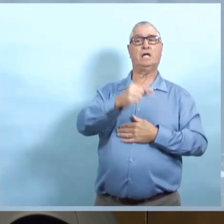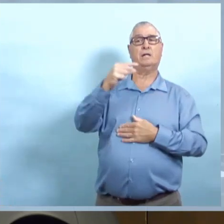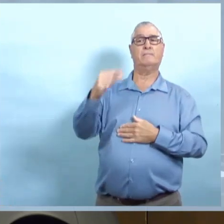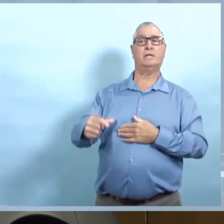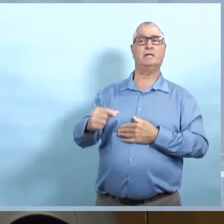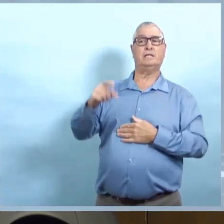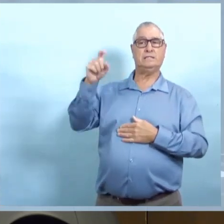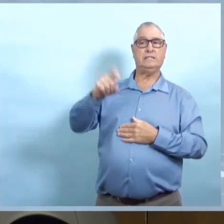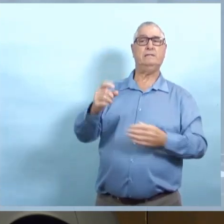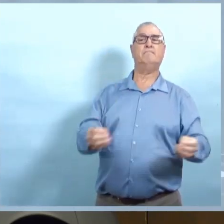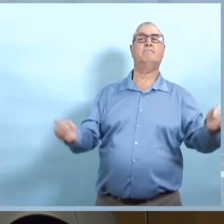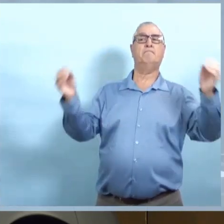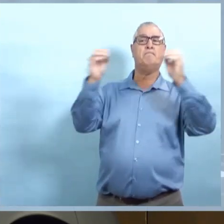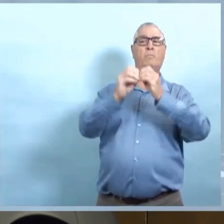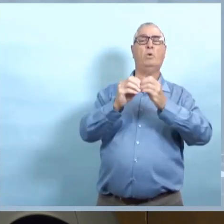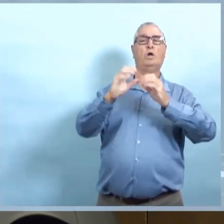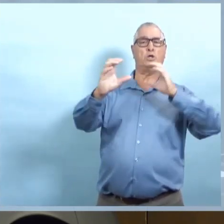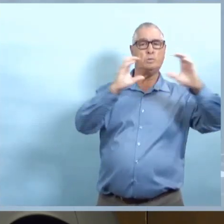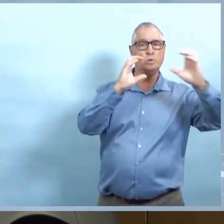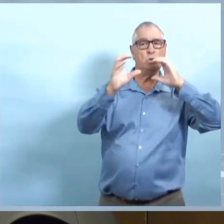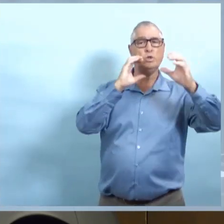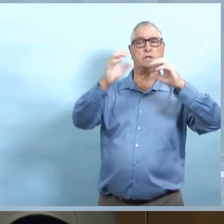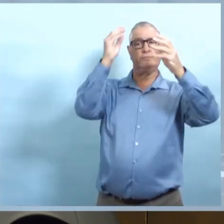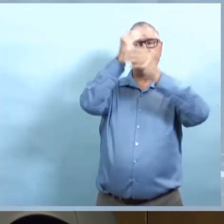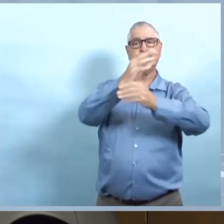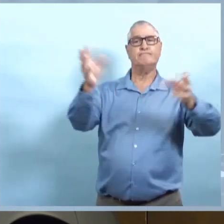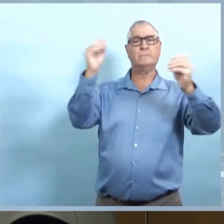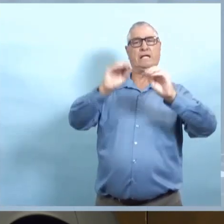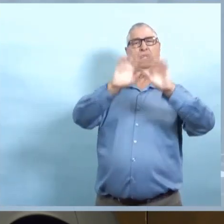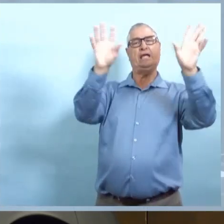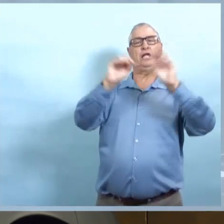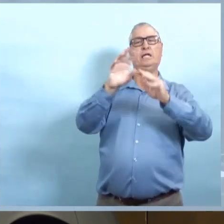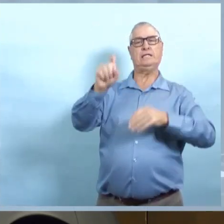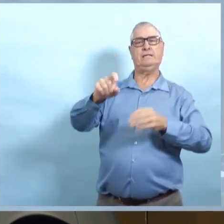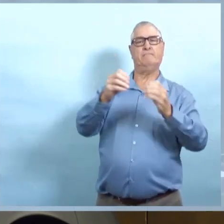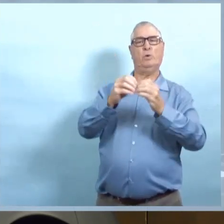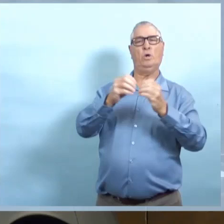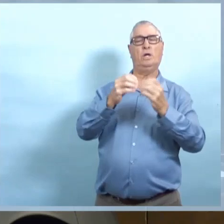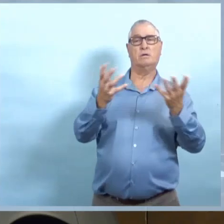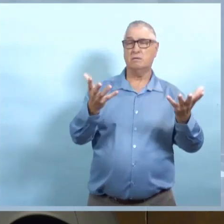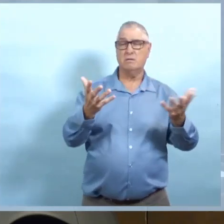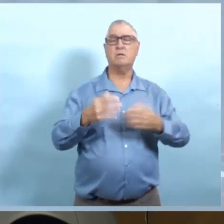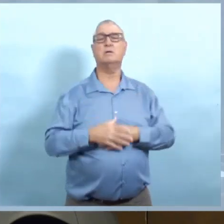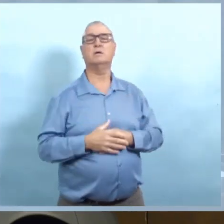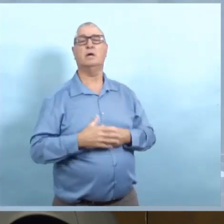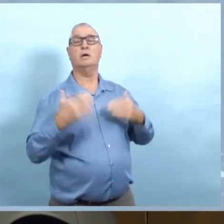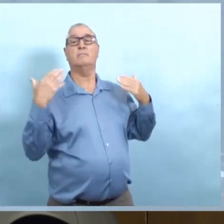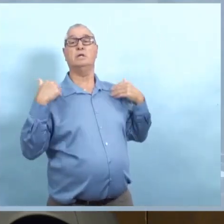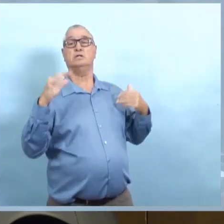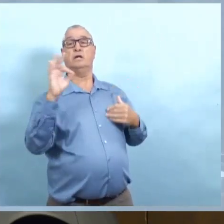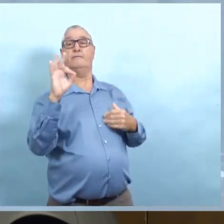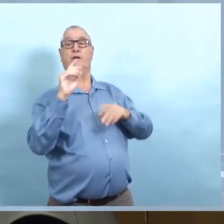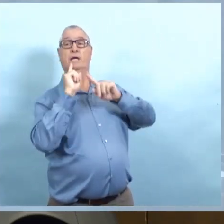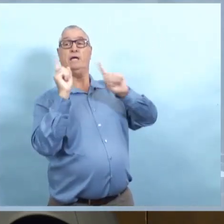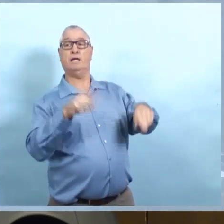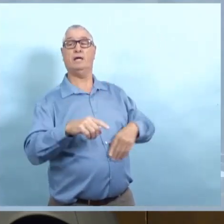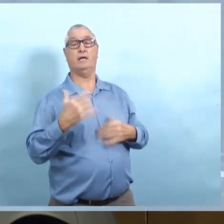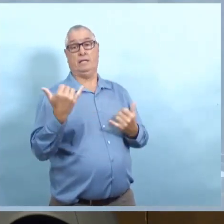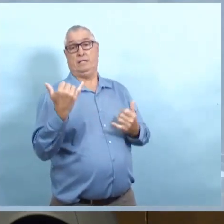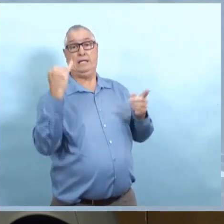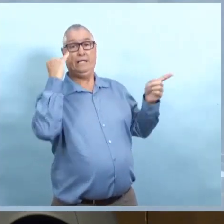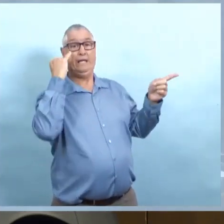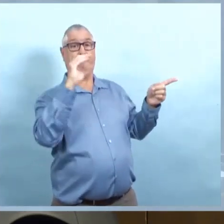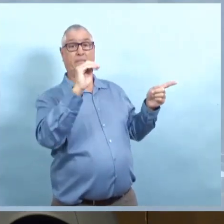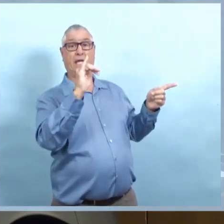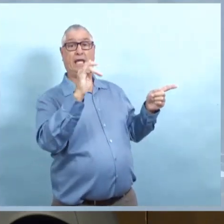Mais encore une fois, le maire l'a dit aujourd'hui. Comment est-ce possible que les deux côtés du gouvernement ne peuvent pas communiquer plus